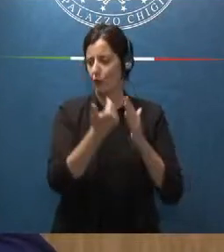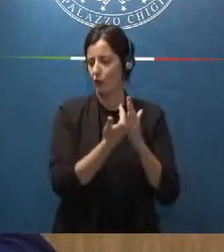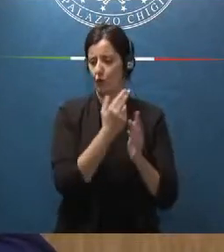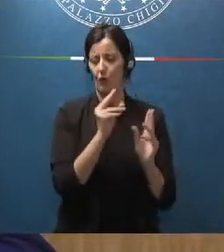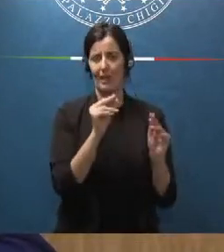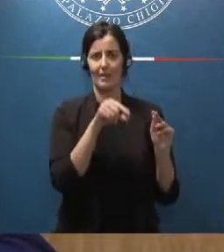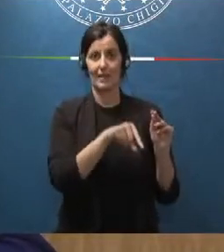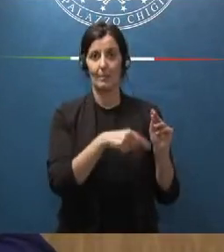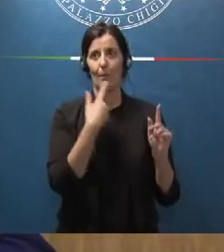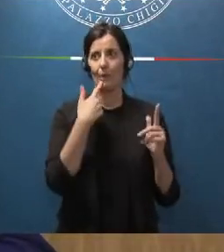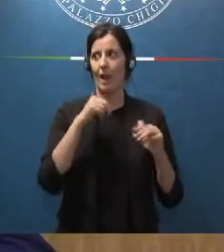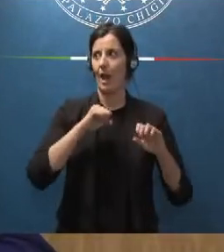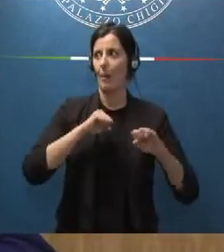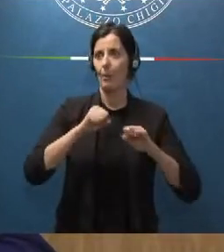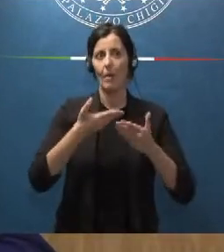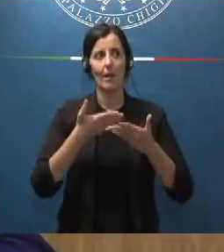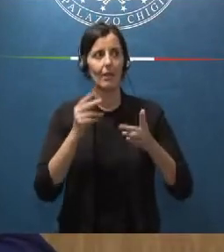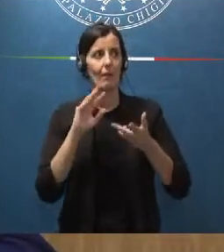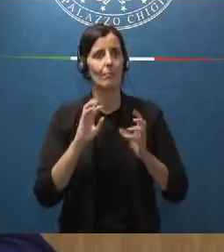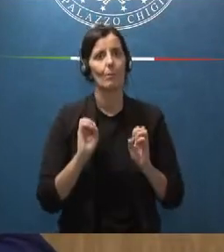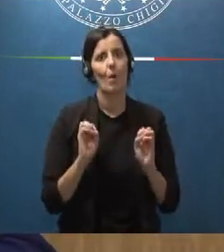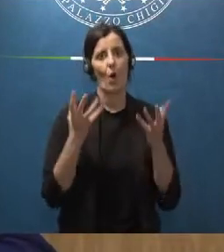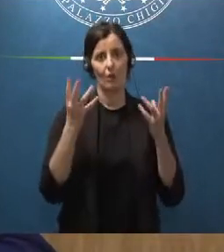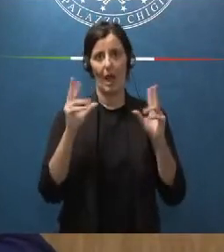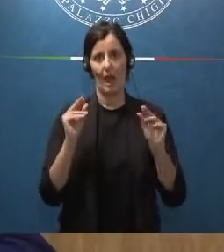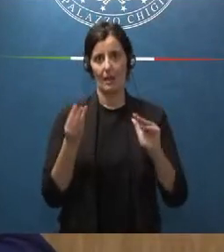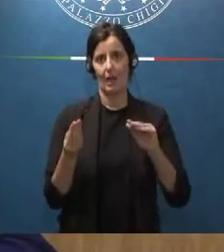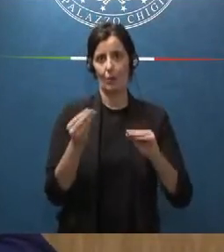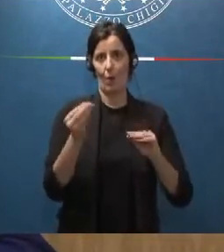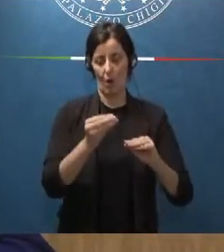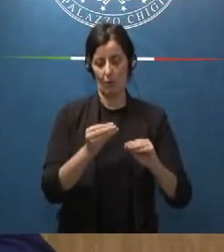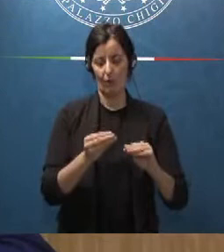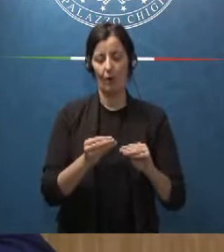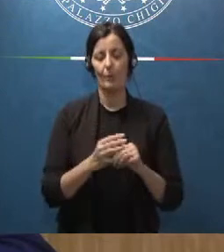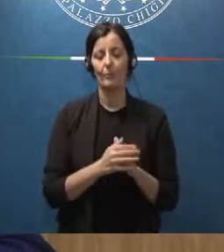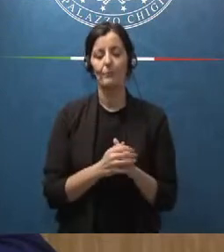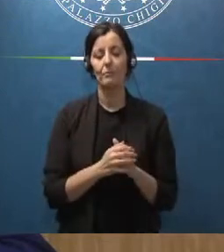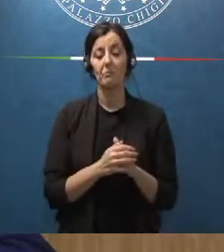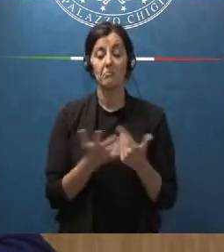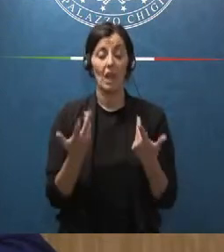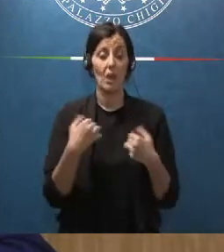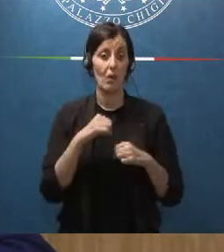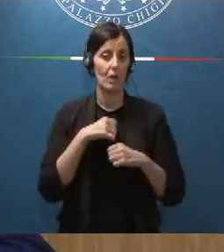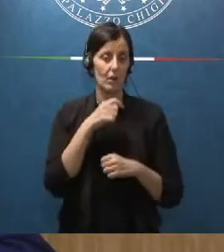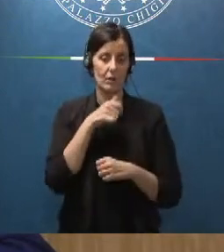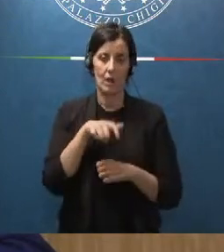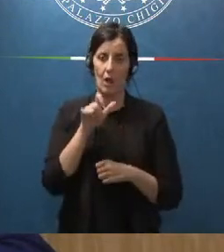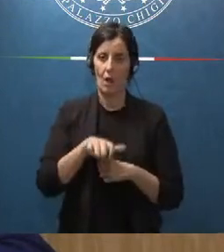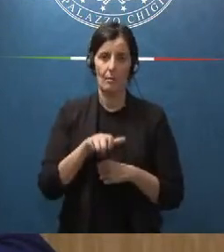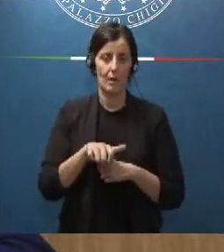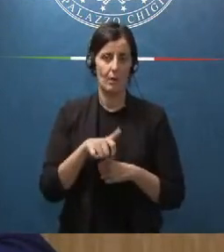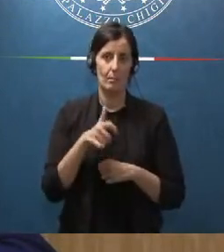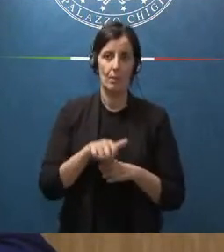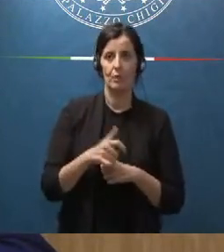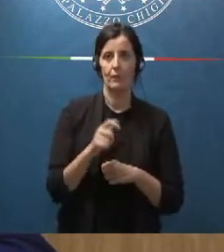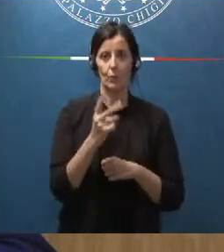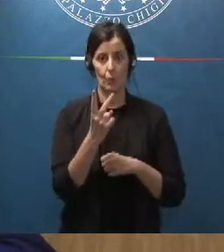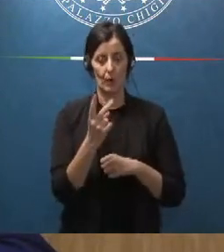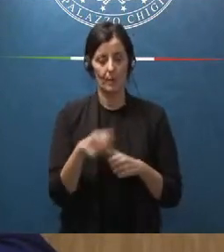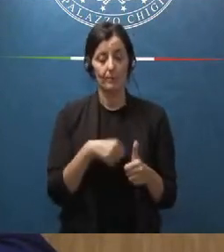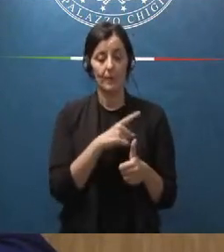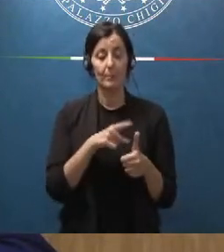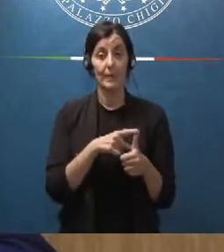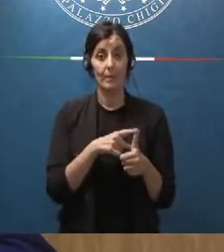modernamento della pubblica amministrazione che è necessario credo per due ordini di ragioni la prima è che